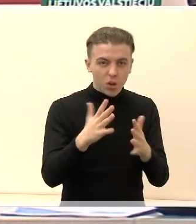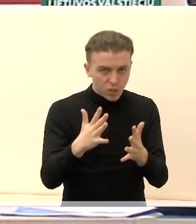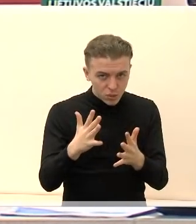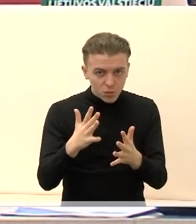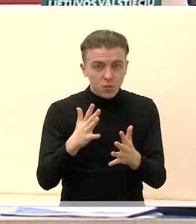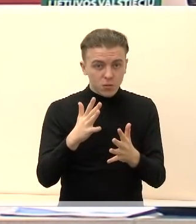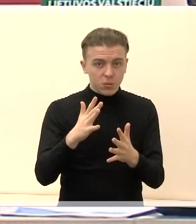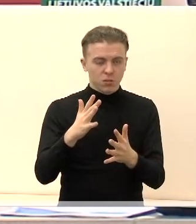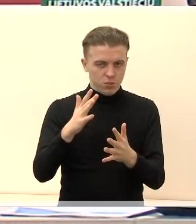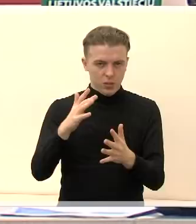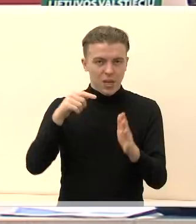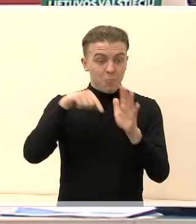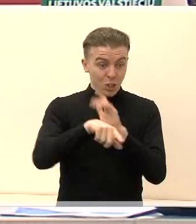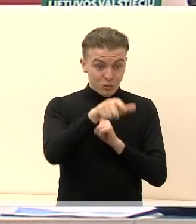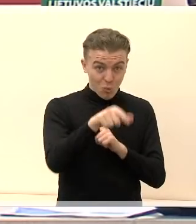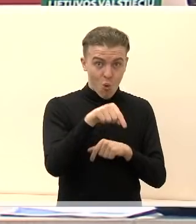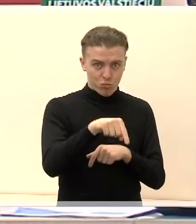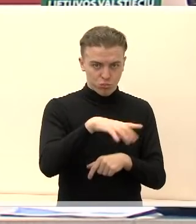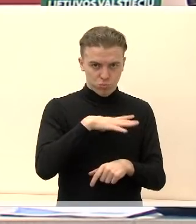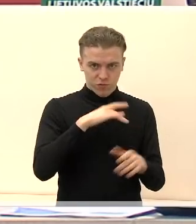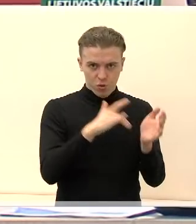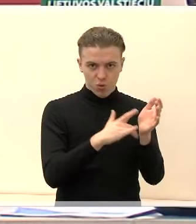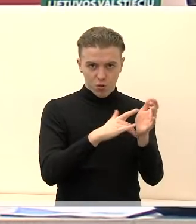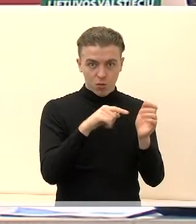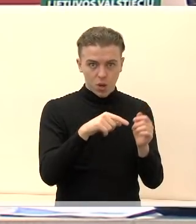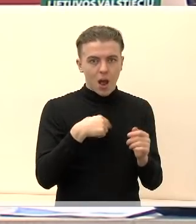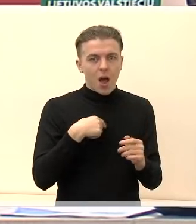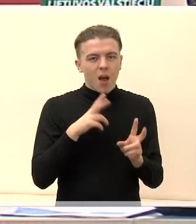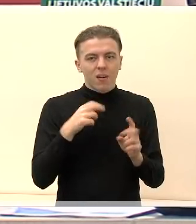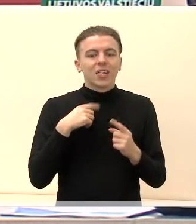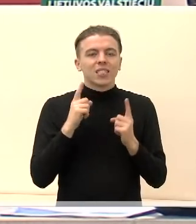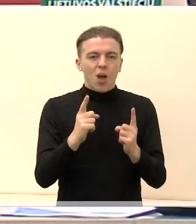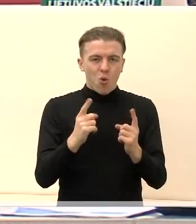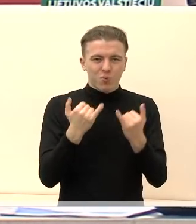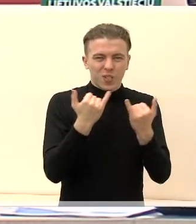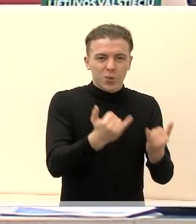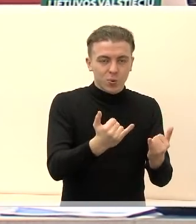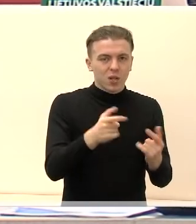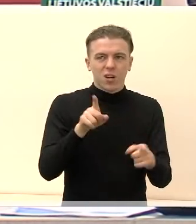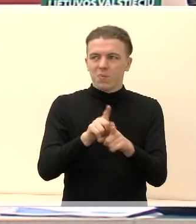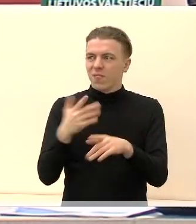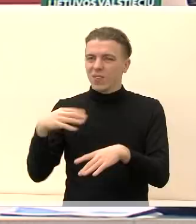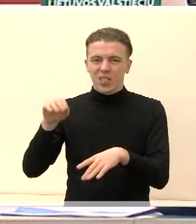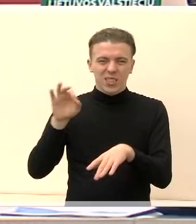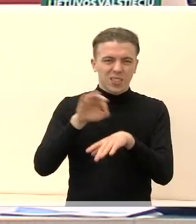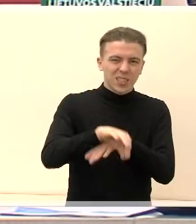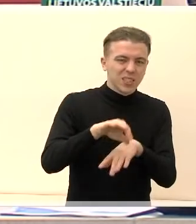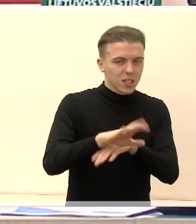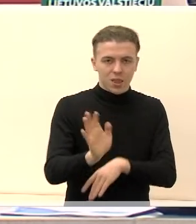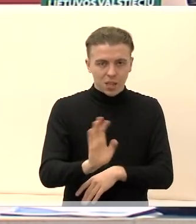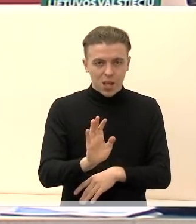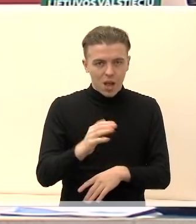per mūsų tą žmogų, todėl mes vardant to žmogaus saugumo ir kad nebūtų daromas jam spaudimas, bendru sutarimu,